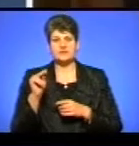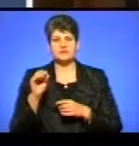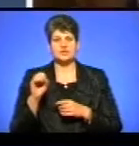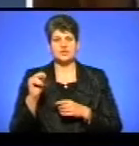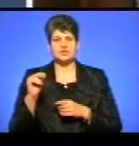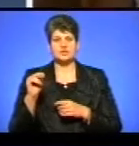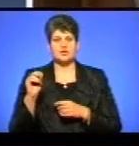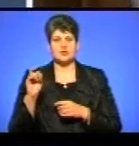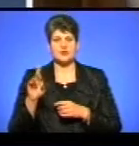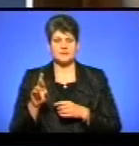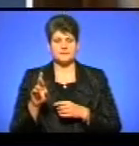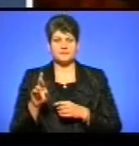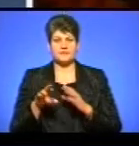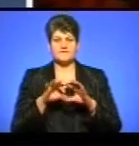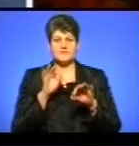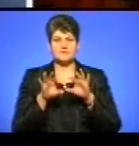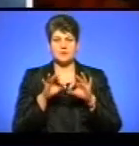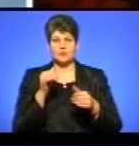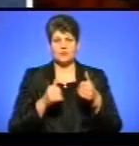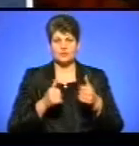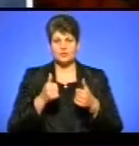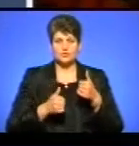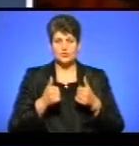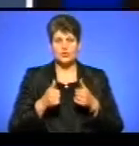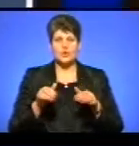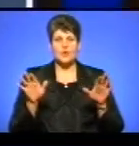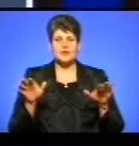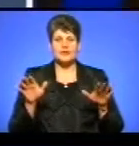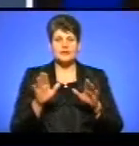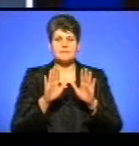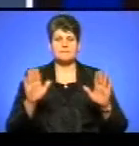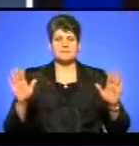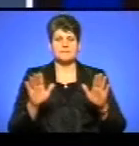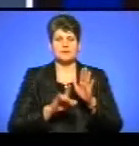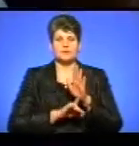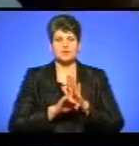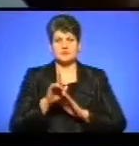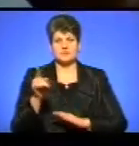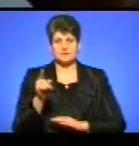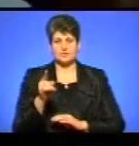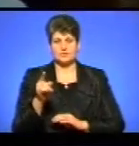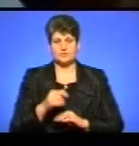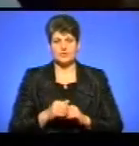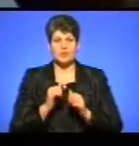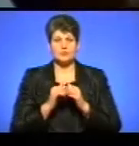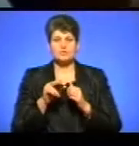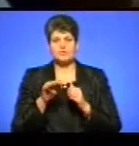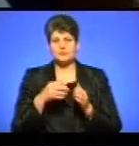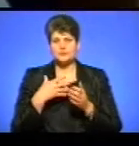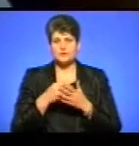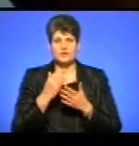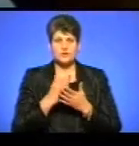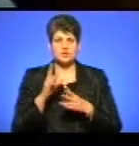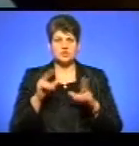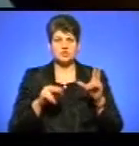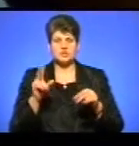Відбірковий тур студентського конкурсу «Окрилені піснею» розпочався у Тернополі. Кожен по-своєму має шанс тут